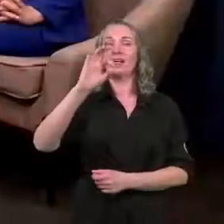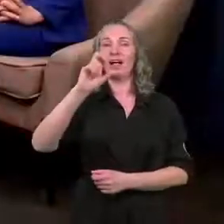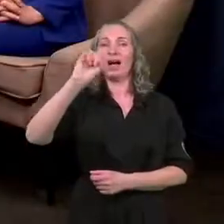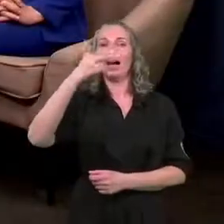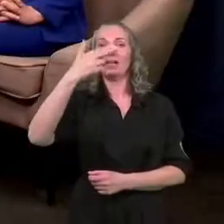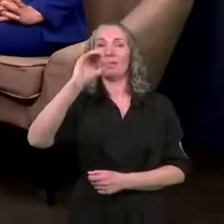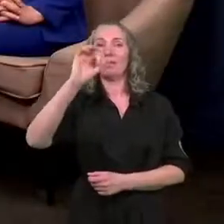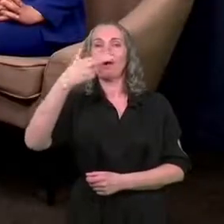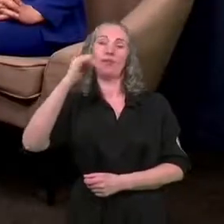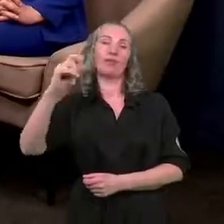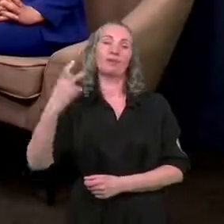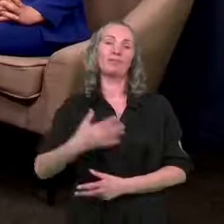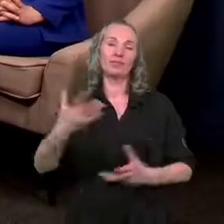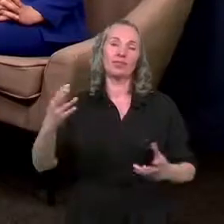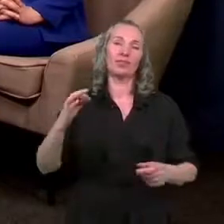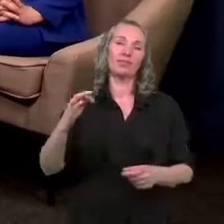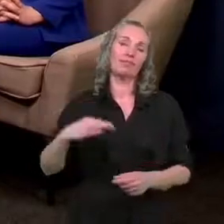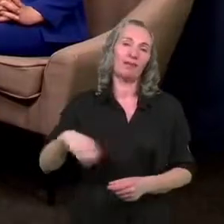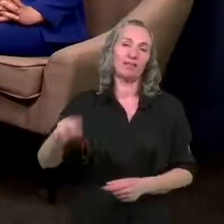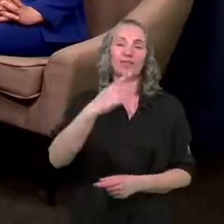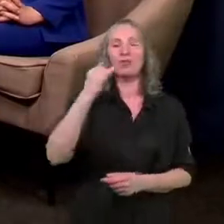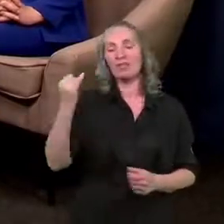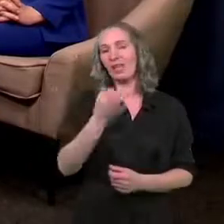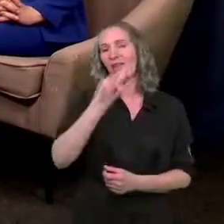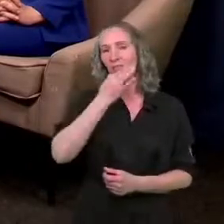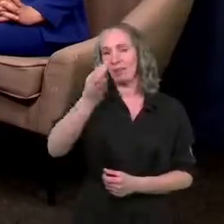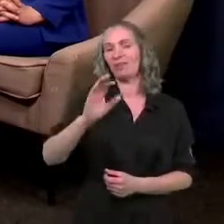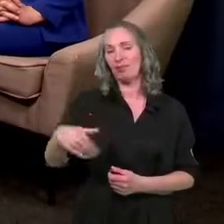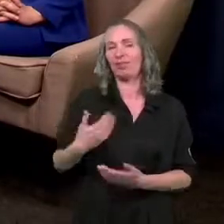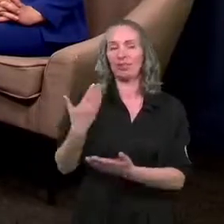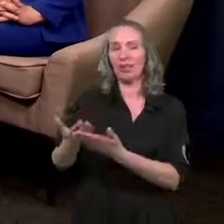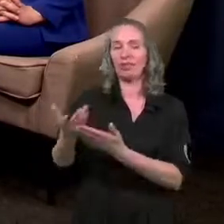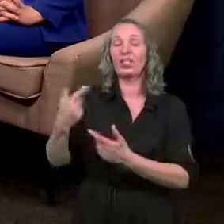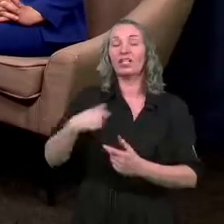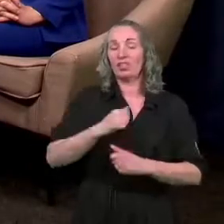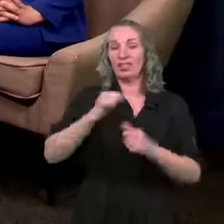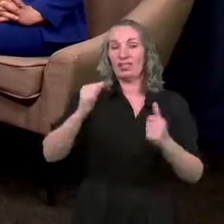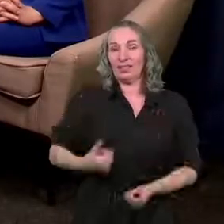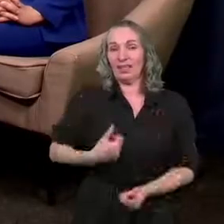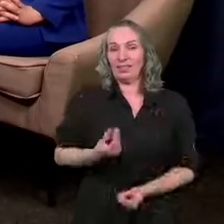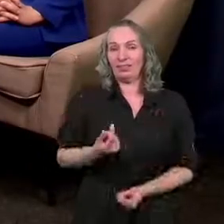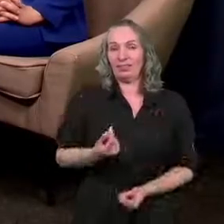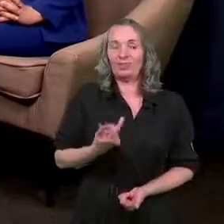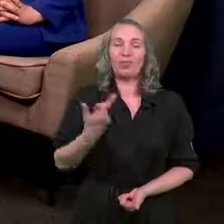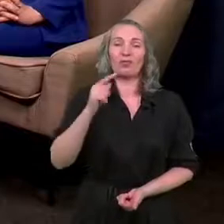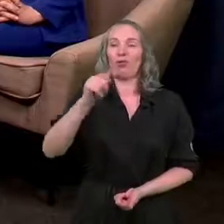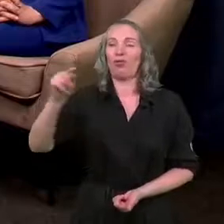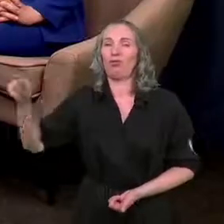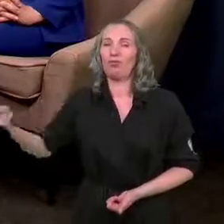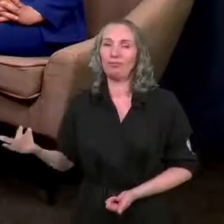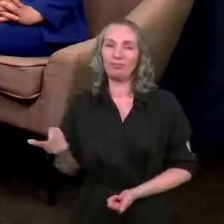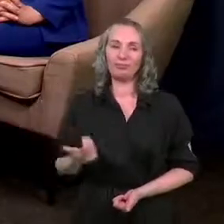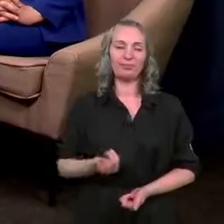Drodzy Państwo, takie pytania zawsze możemy sobie zadawać, czy stać nas na cokolwiek?